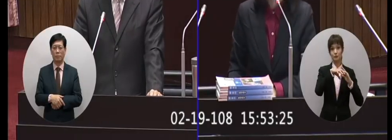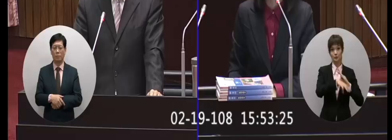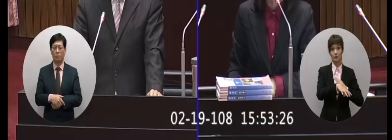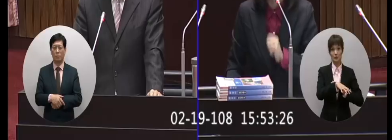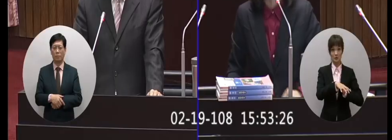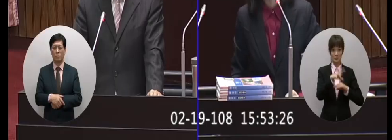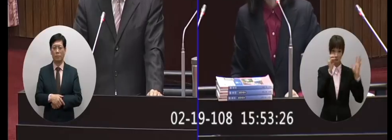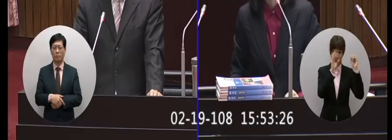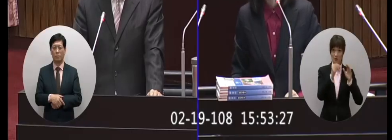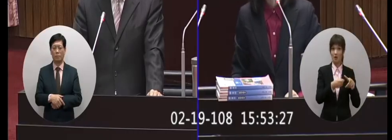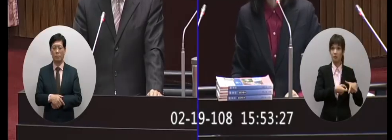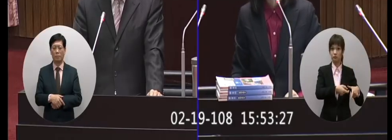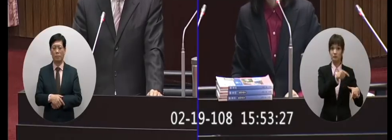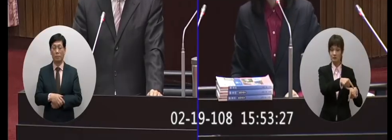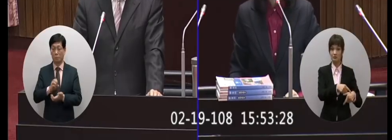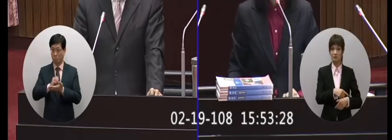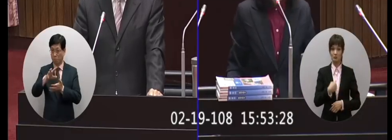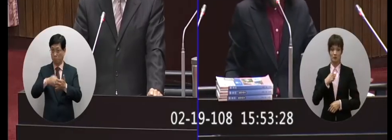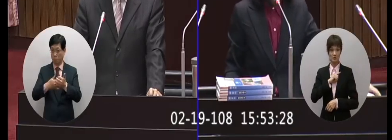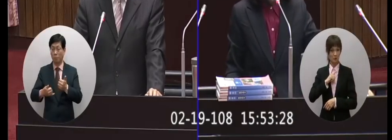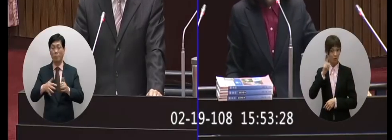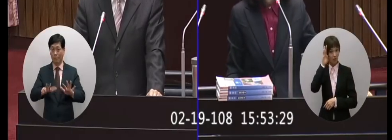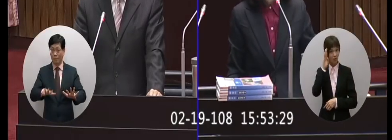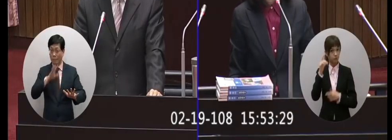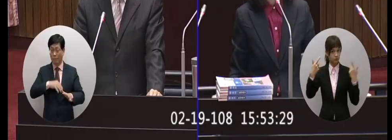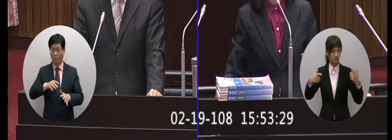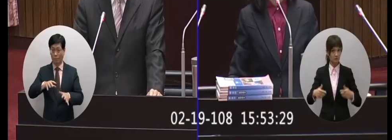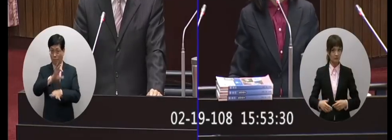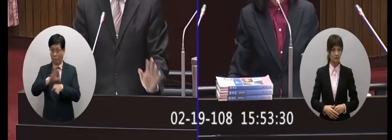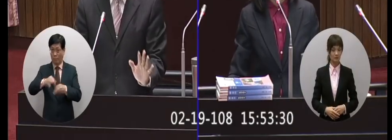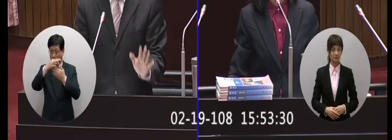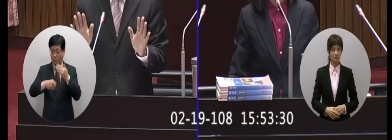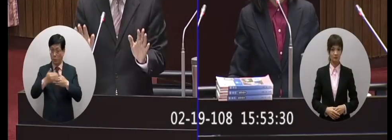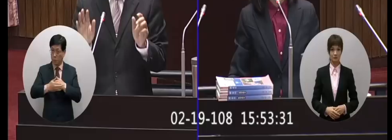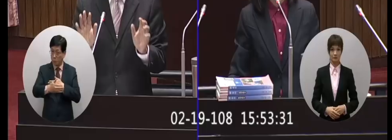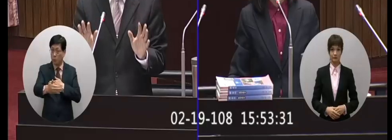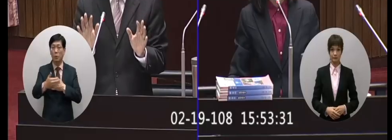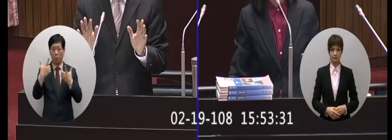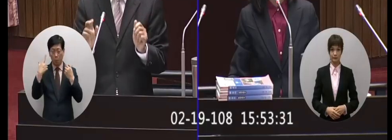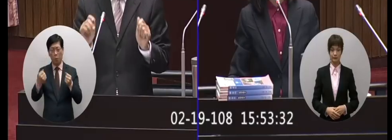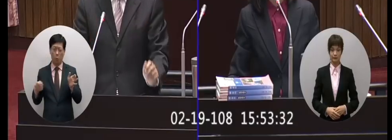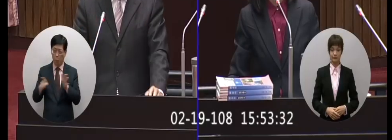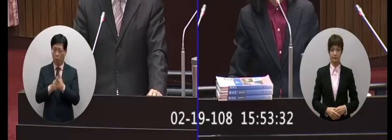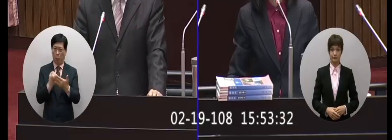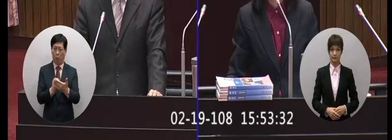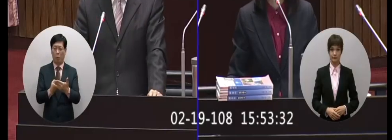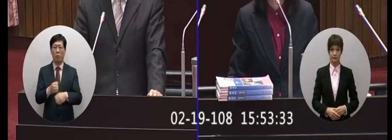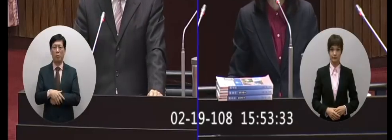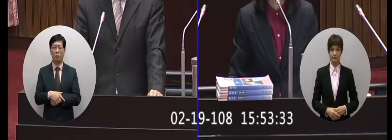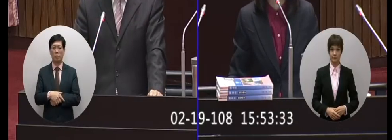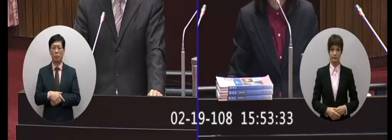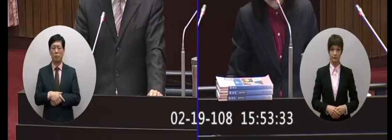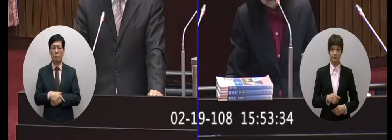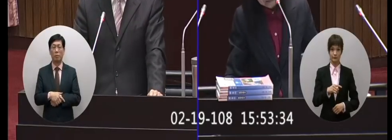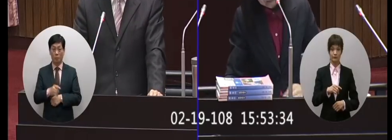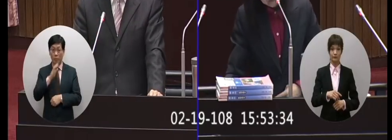國教院的資料是跟委員報告因為這次課綱的發展過程因為不好意思我是從頭參與到尾那我自己也在